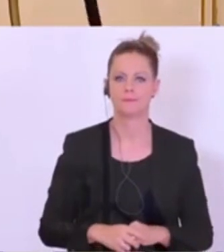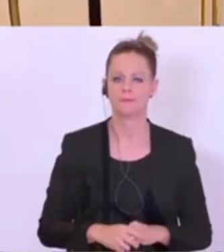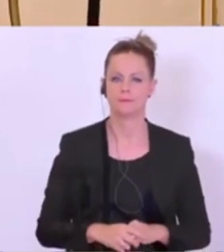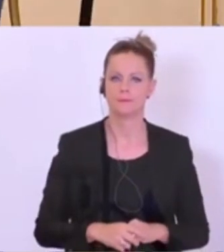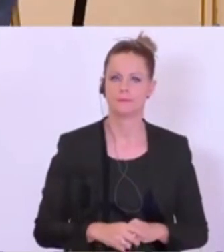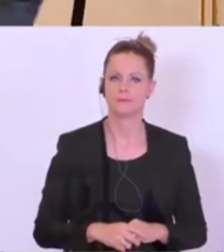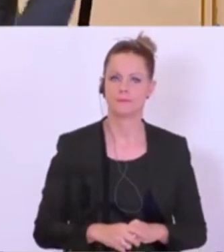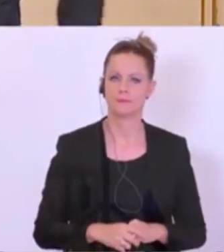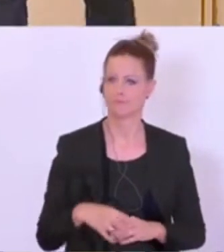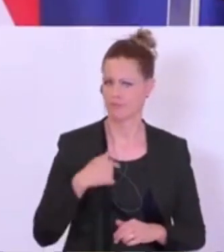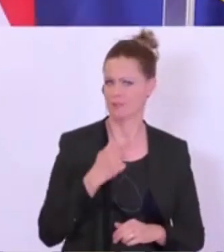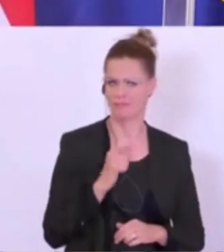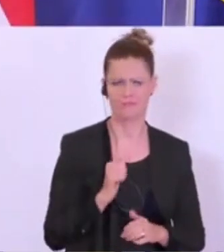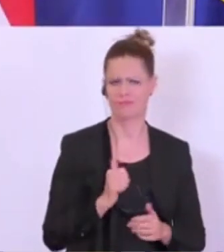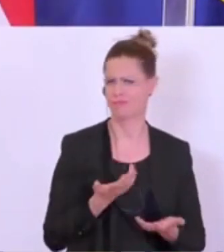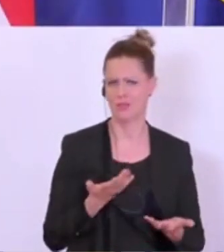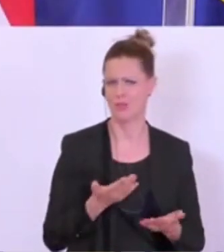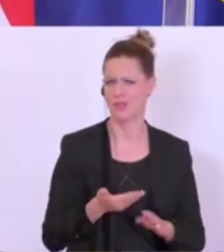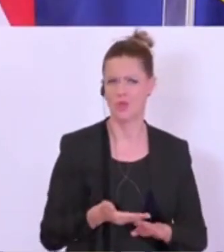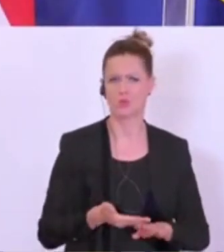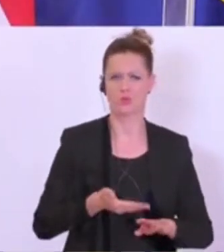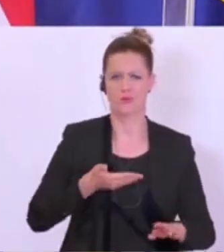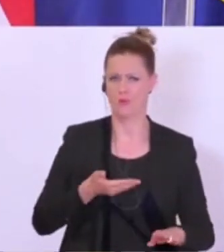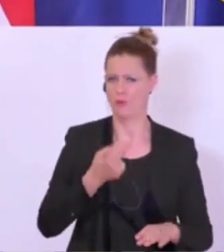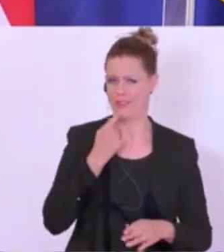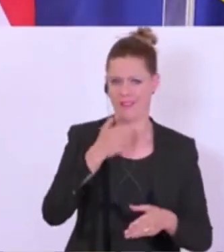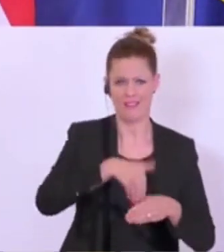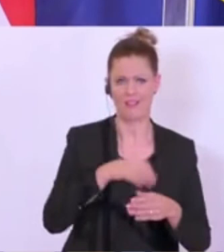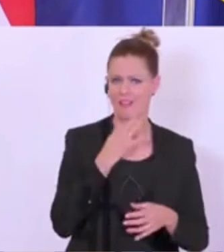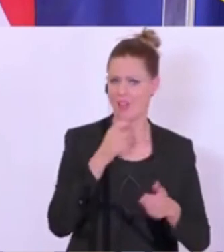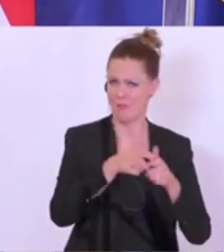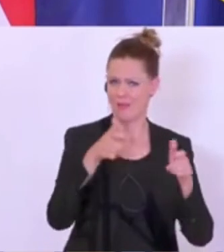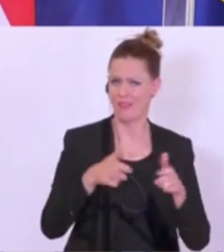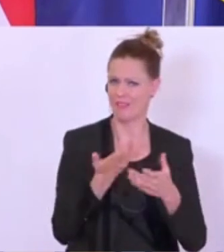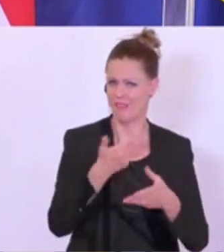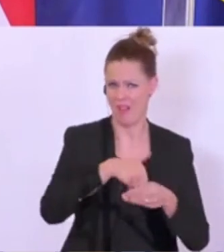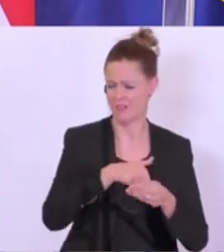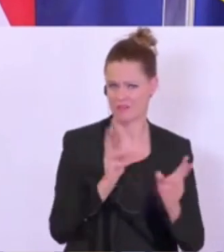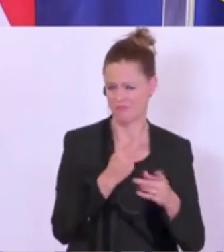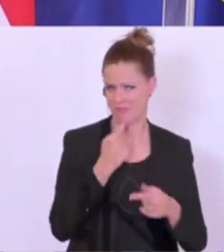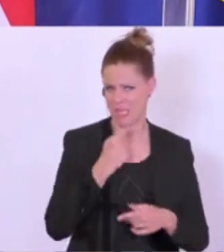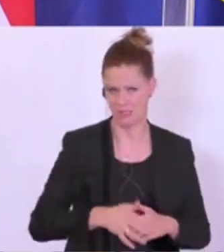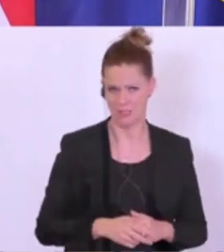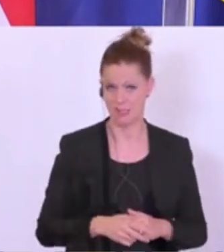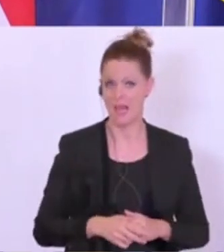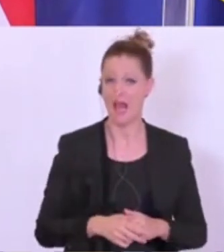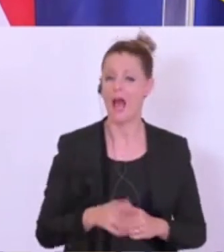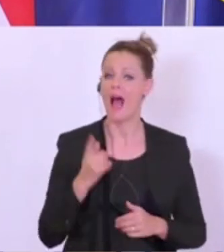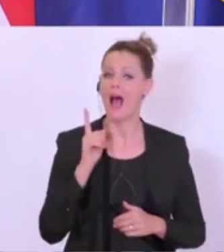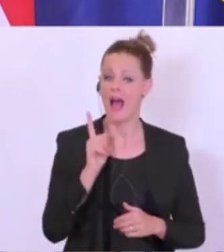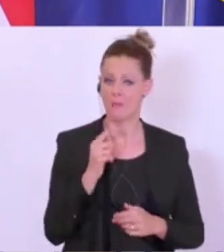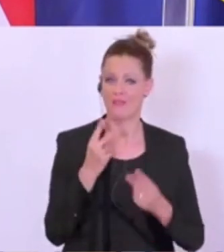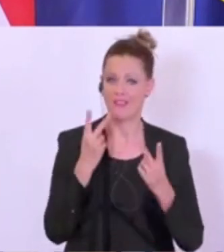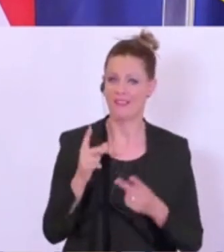ich starte vielleicht, es ist jetzt noch zu früh zu sagen, wie, welche genauen Inhalte das Paket haben wird. Aber eines ist sehr klar, die Entlastung der kleinen